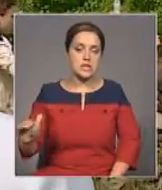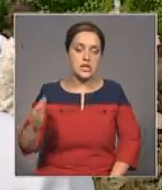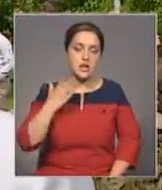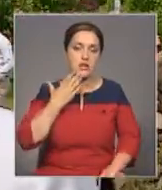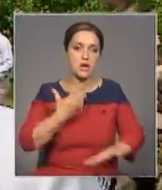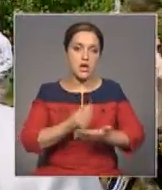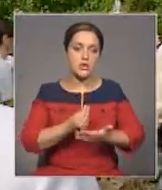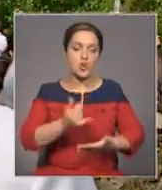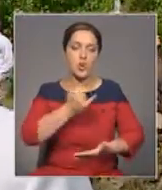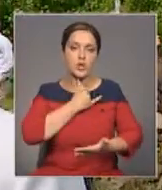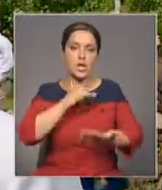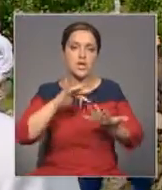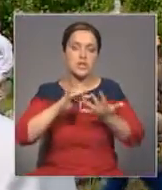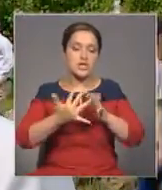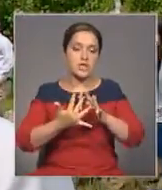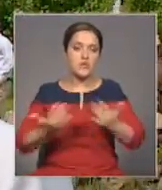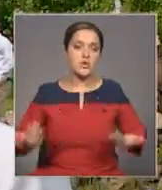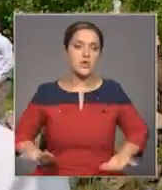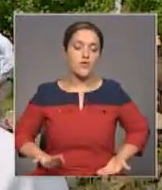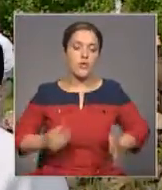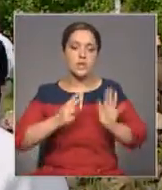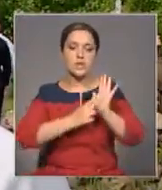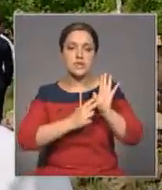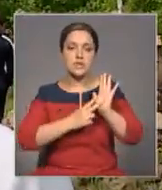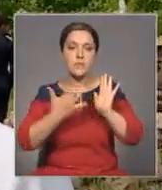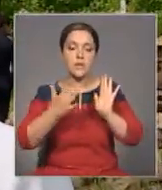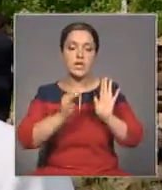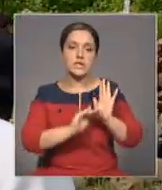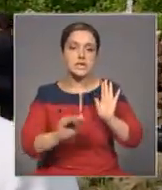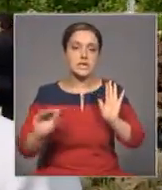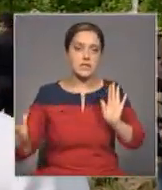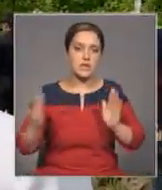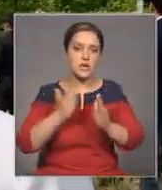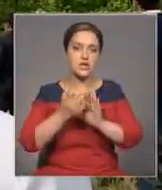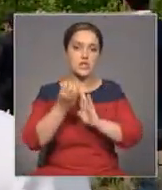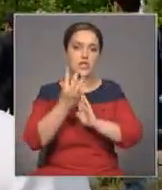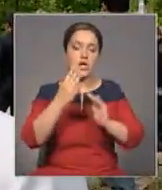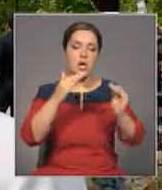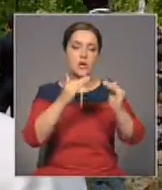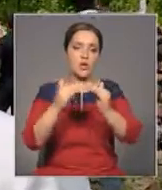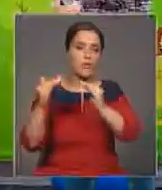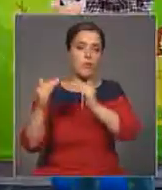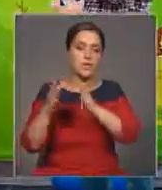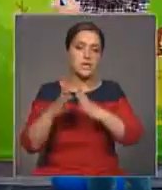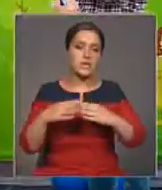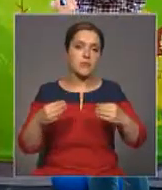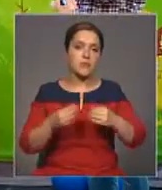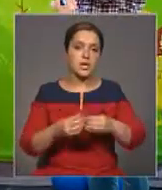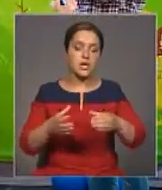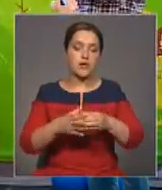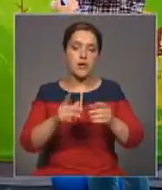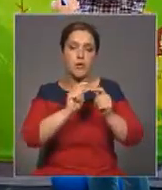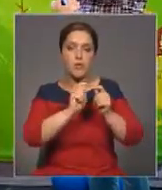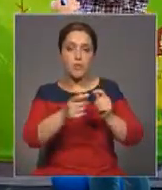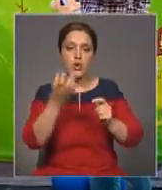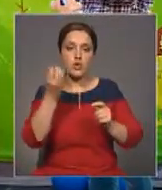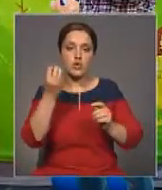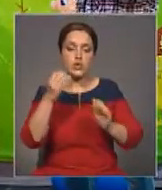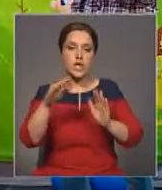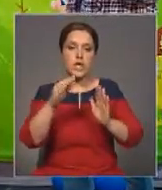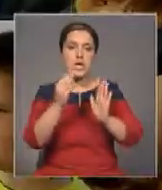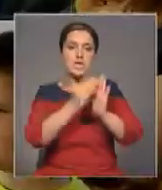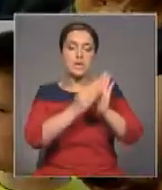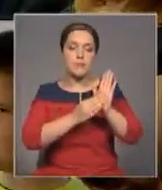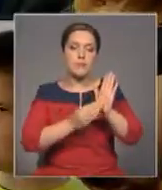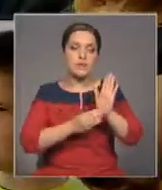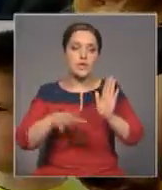момент в нашей деревне проживает 75 детей. Проживают они в 14 домах семейного типа. Со спонсором вручили еще один список всех